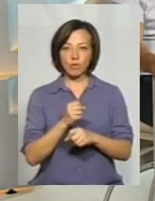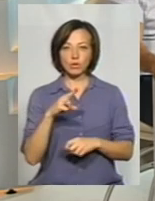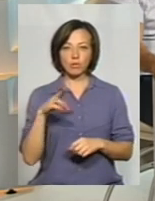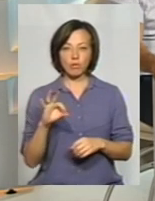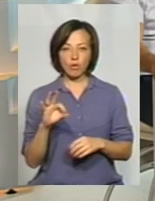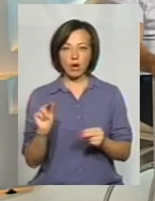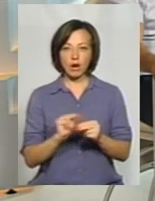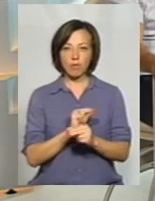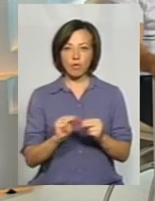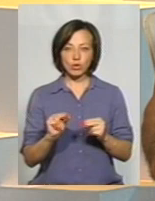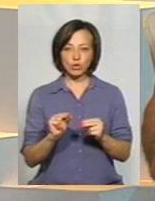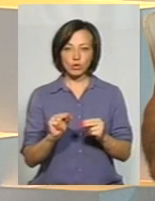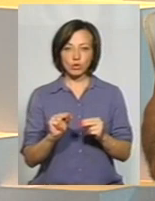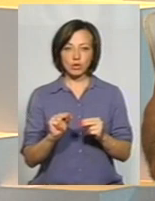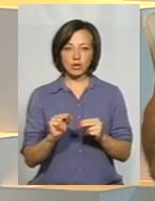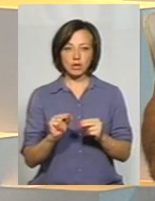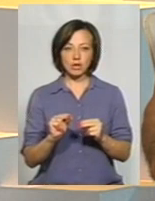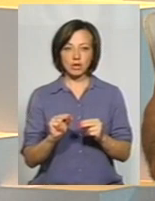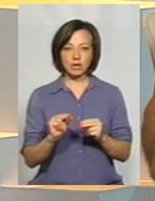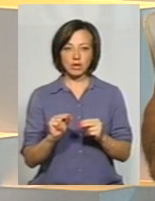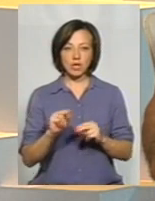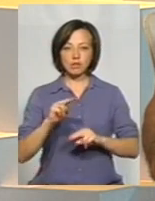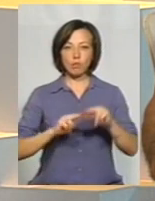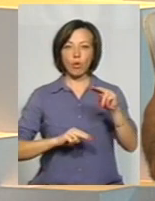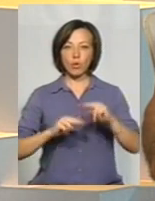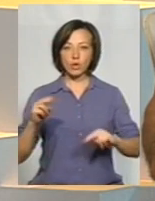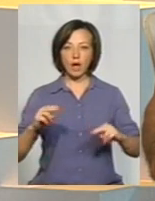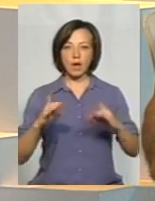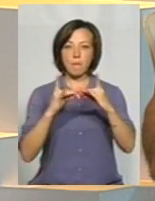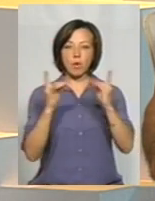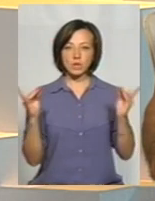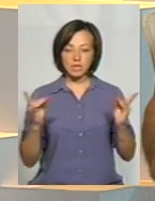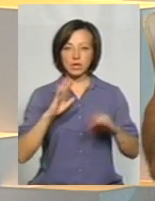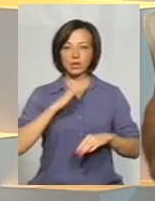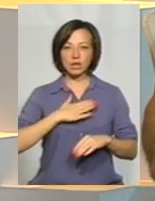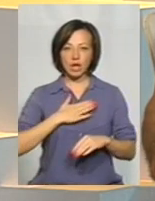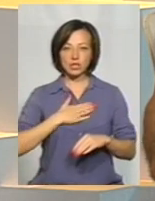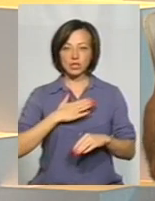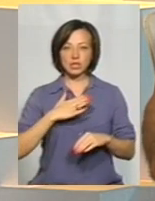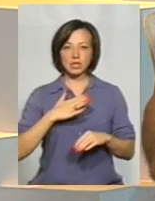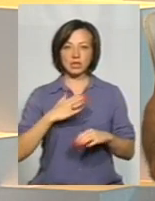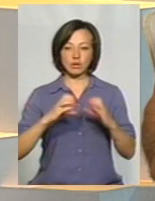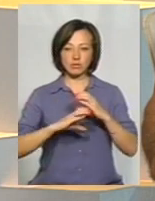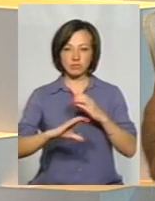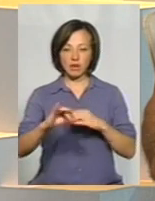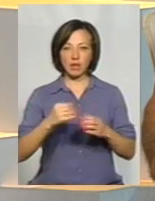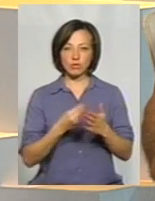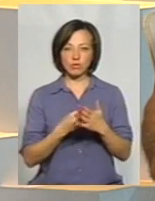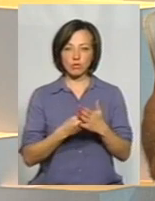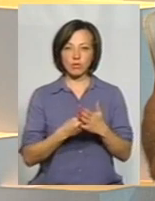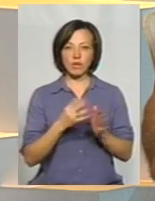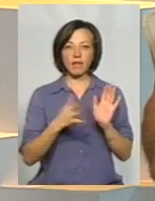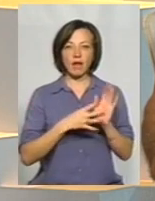ремонту штучних споруд, це мости, це наші водопропускні труби на суму майже 9 млн